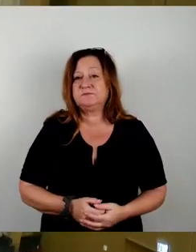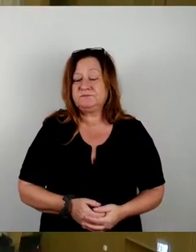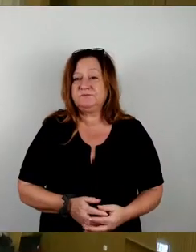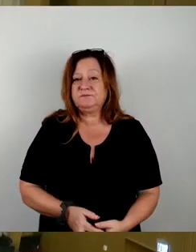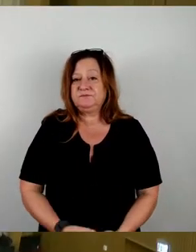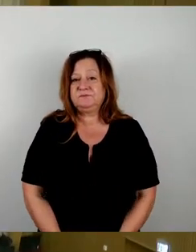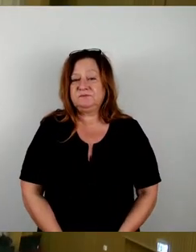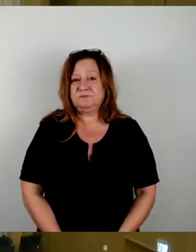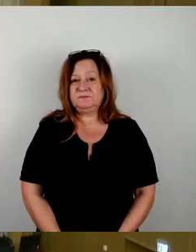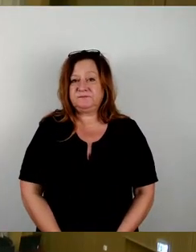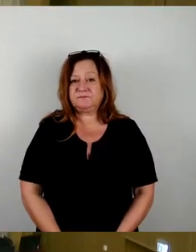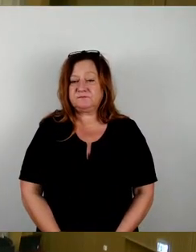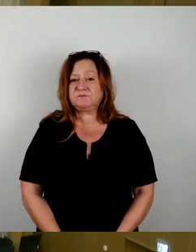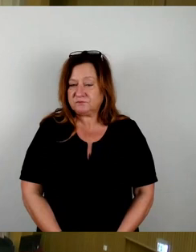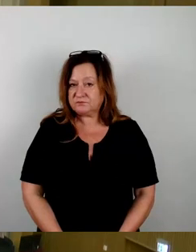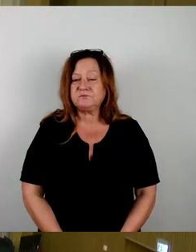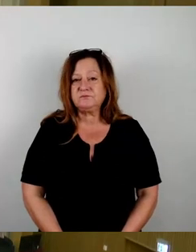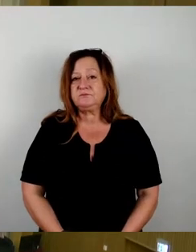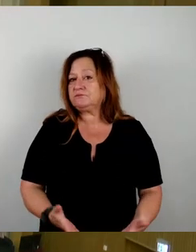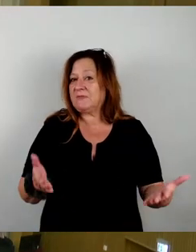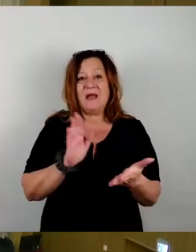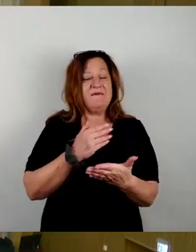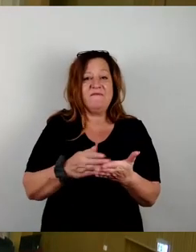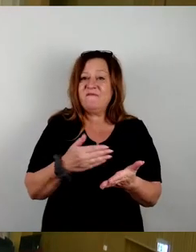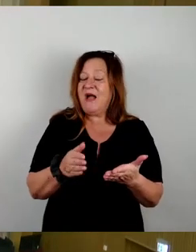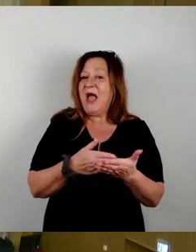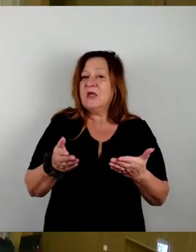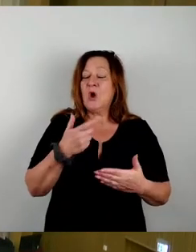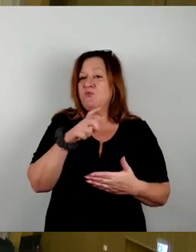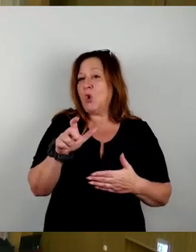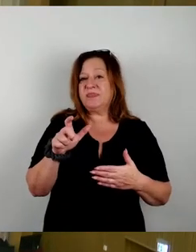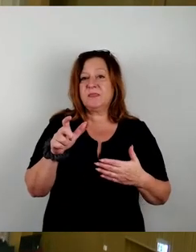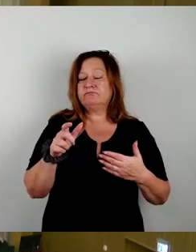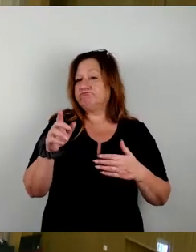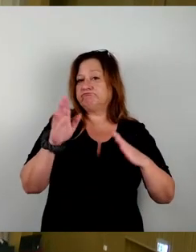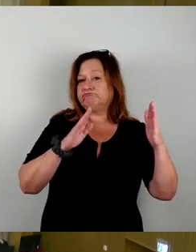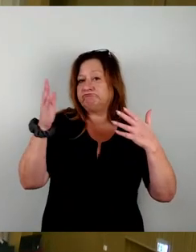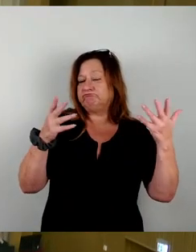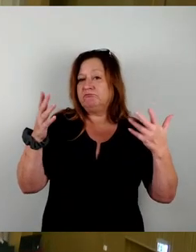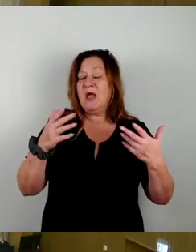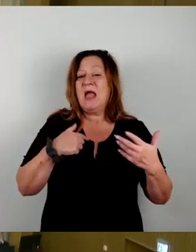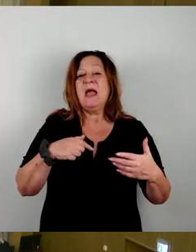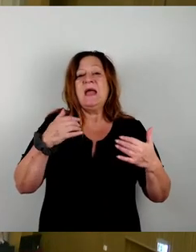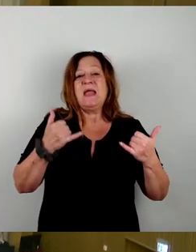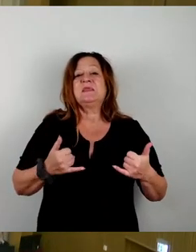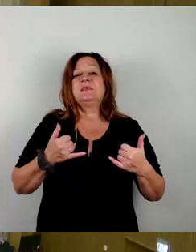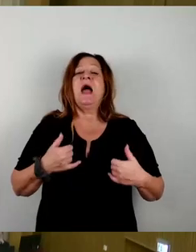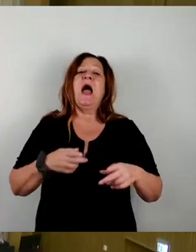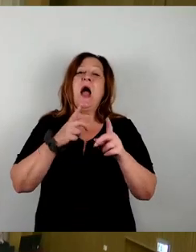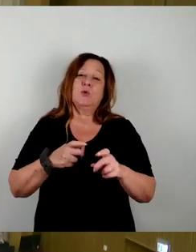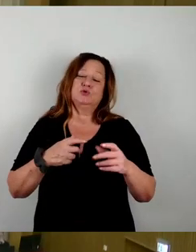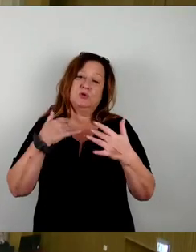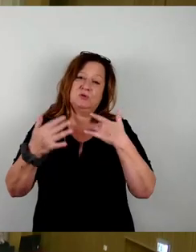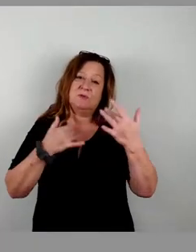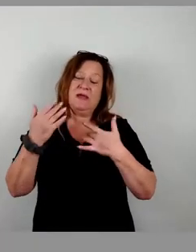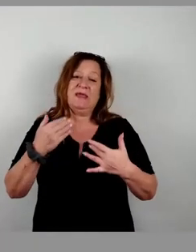So, weitere Wortmeldungen sehe ich nicht. Dann erlaube ich mir, den federführenden Ausschussbericht zur Abstimmung zu stellen. Wer zustimmen möchte, den bitte ich